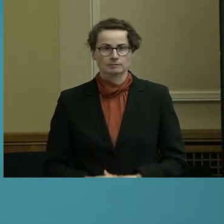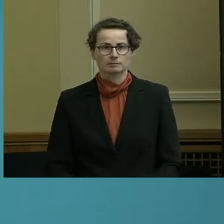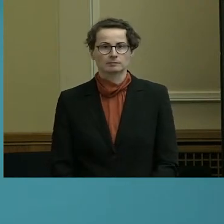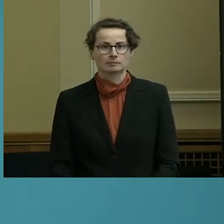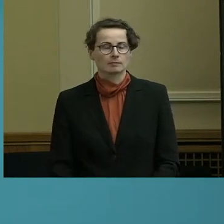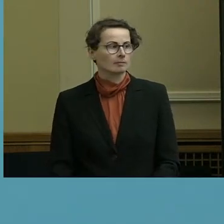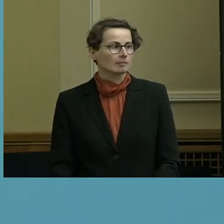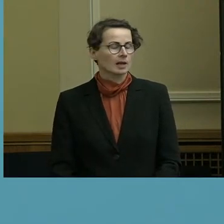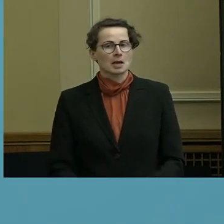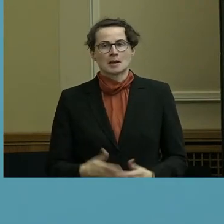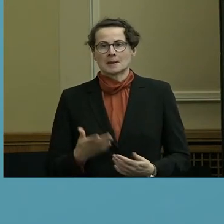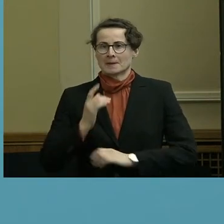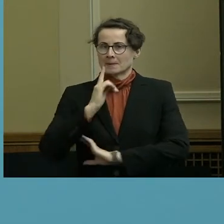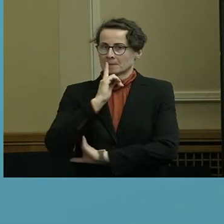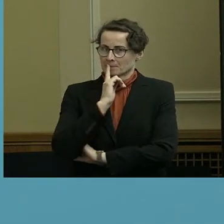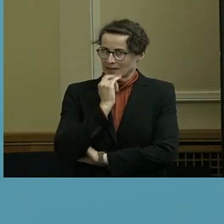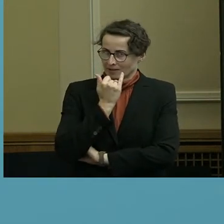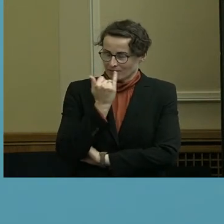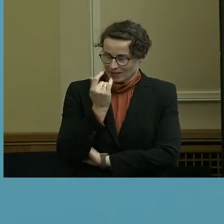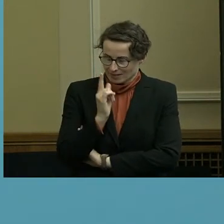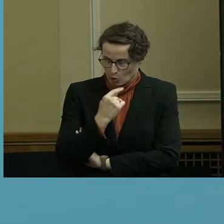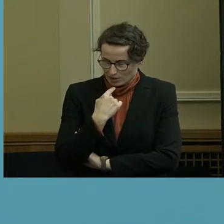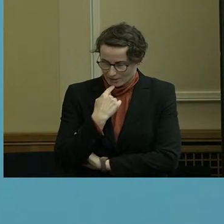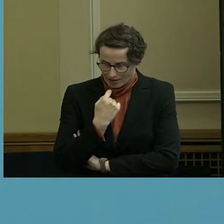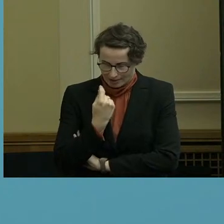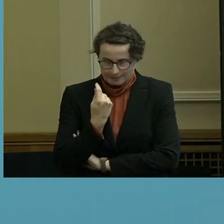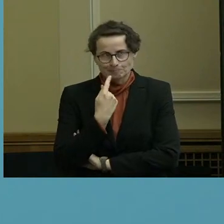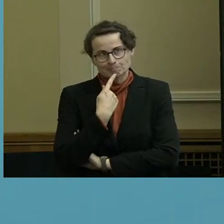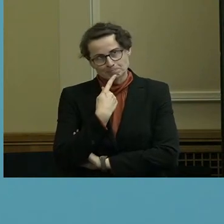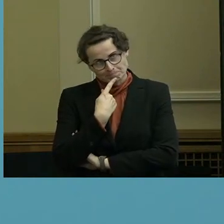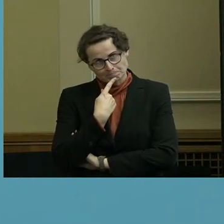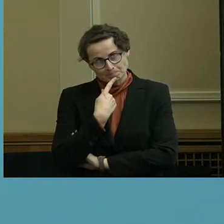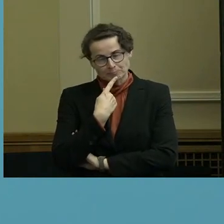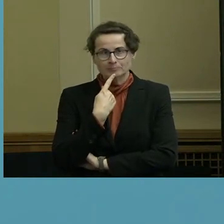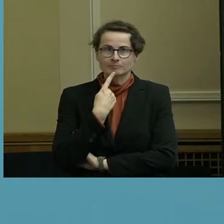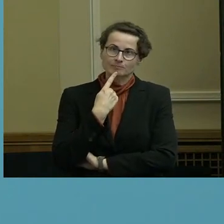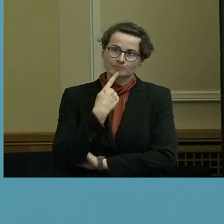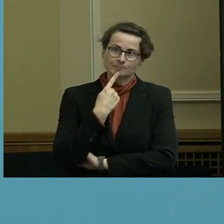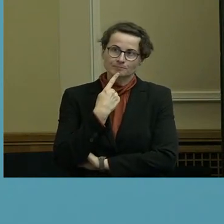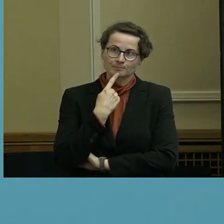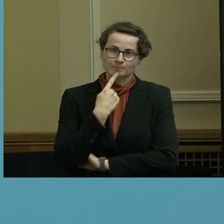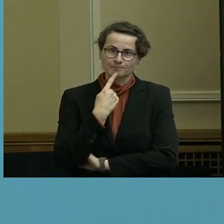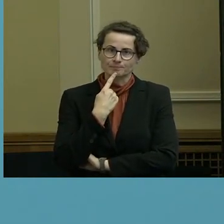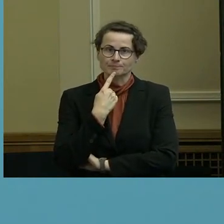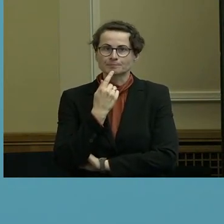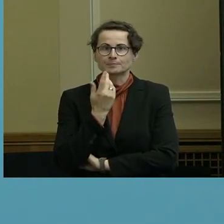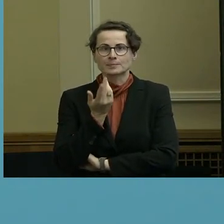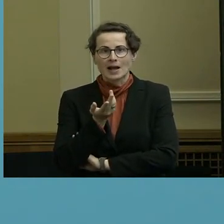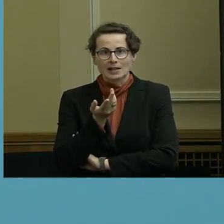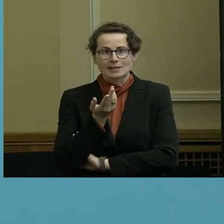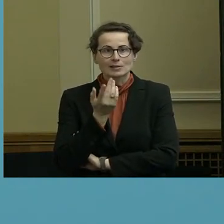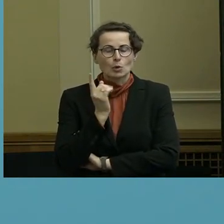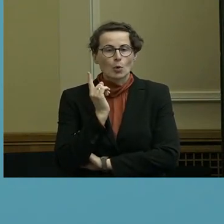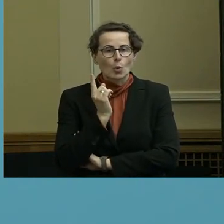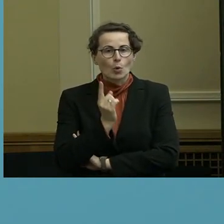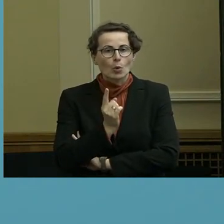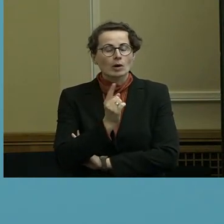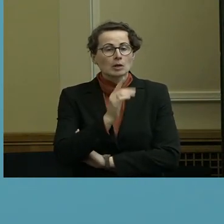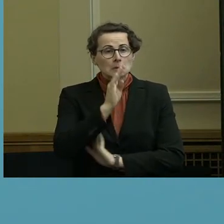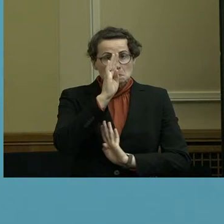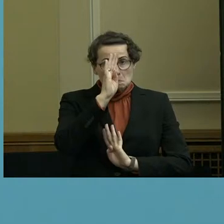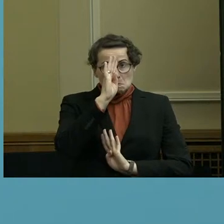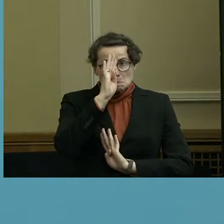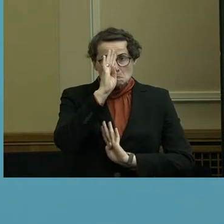Wie drücke ich das jetzt aus? Also es ist nicht völlig unvernünftig